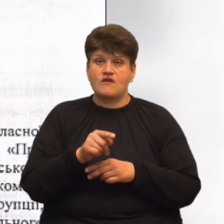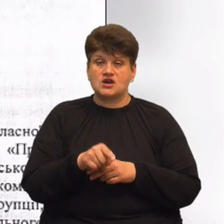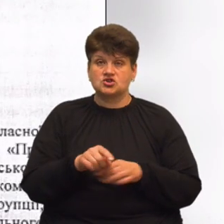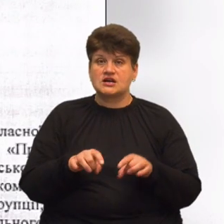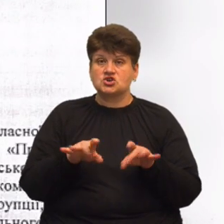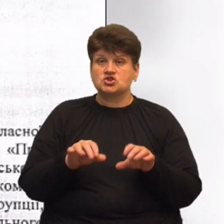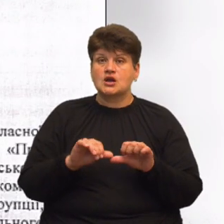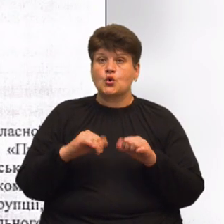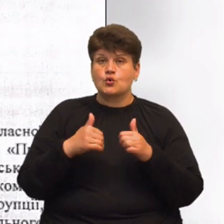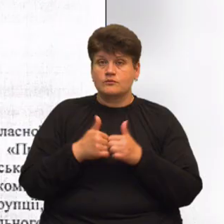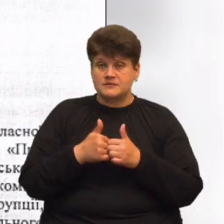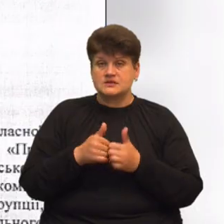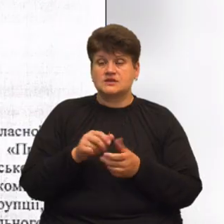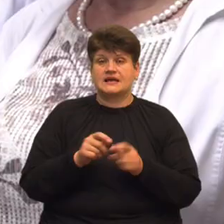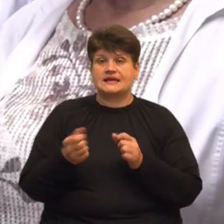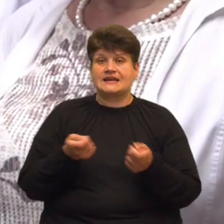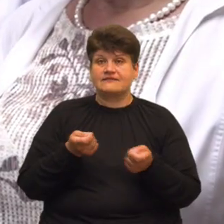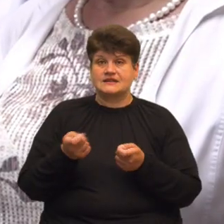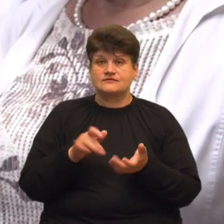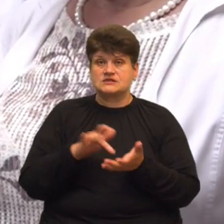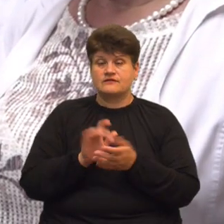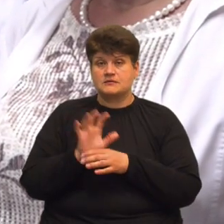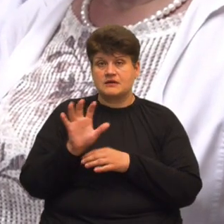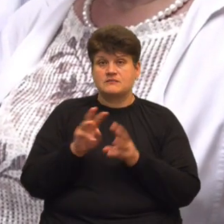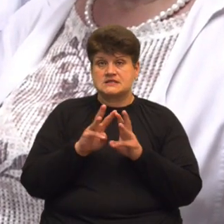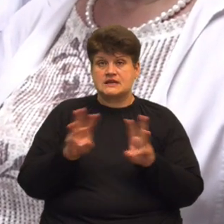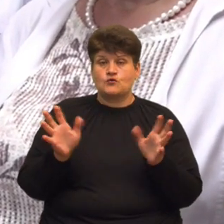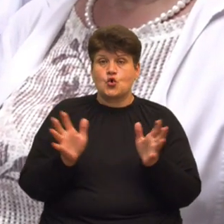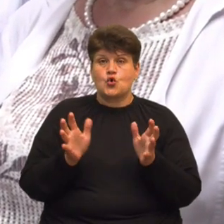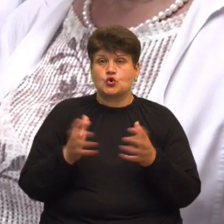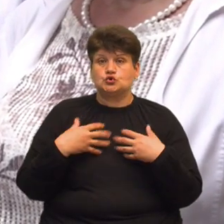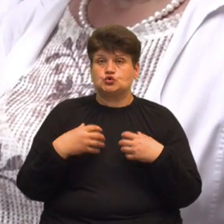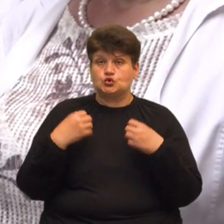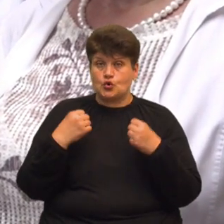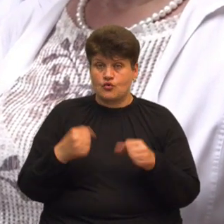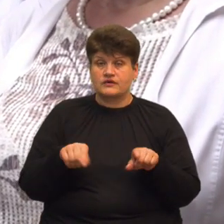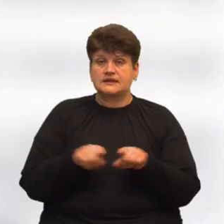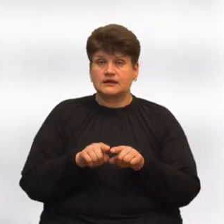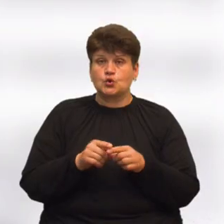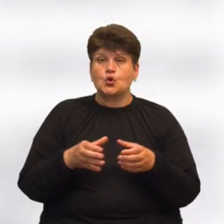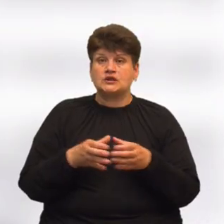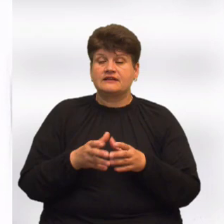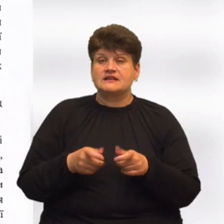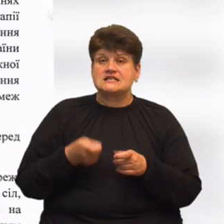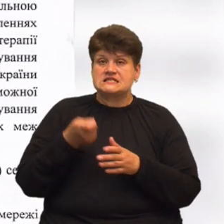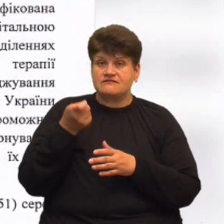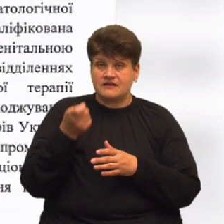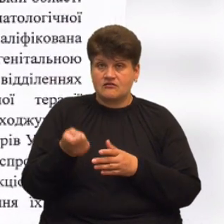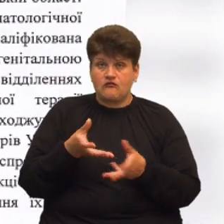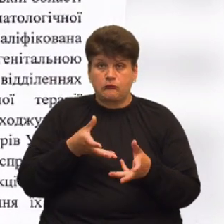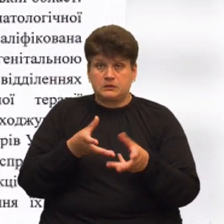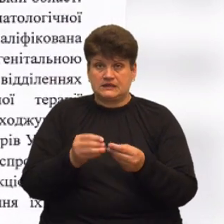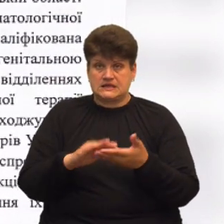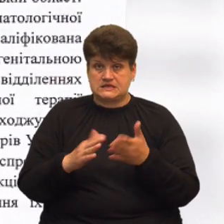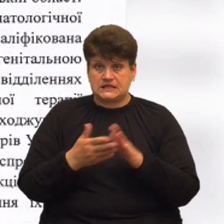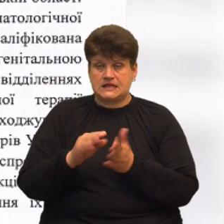питань законності керівництво центру відправили до Міністерства охорони здоров'я, каже Віктор Овчарук. Також колективне звернення з проханням вплинути на ситуацію